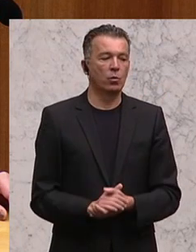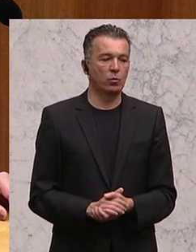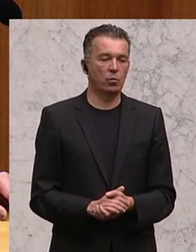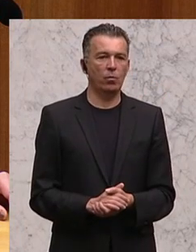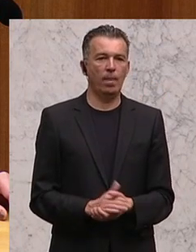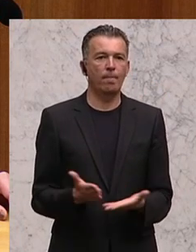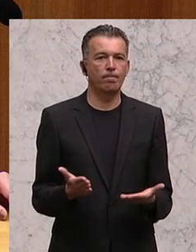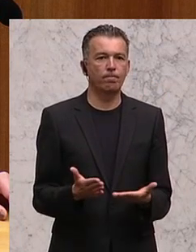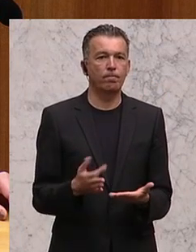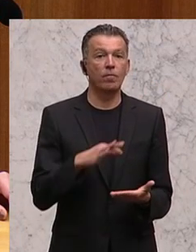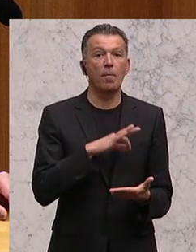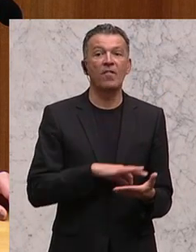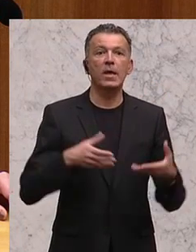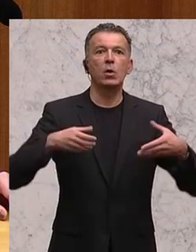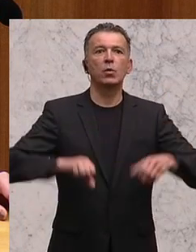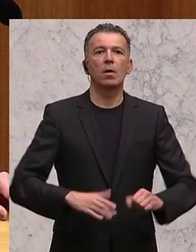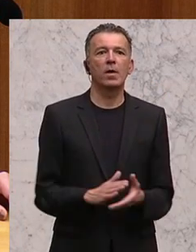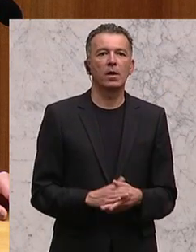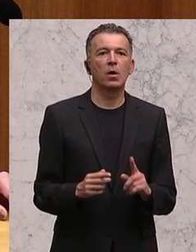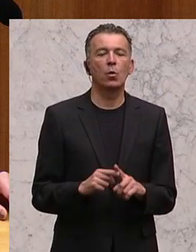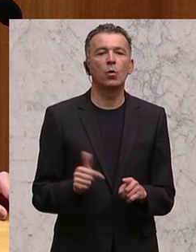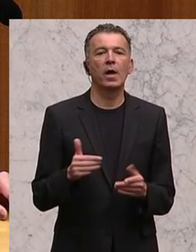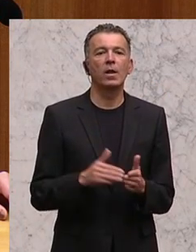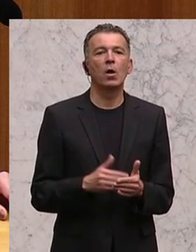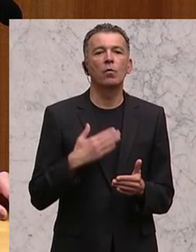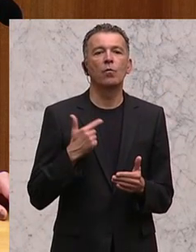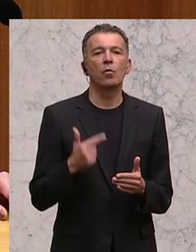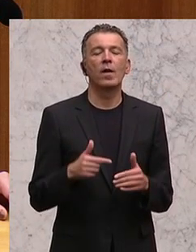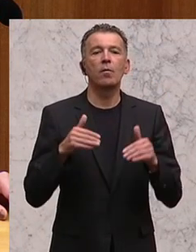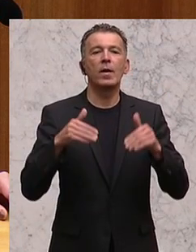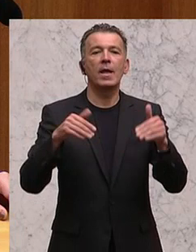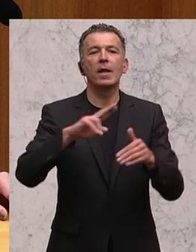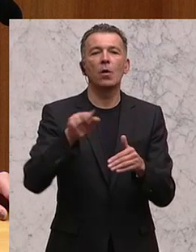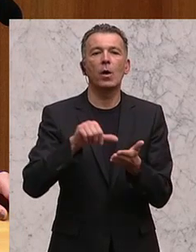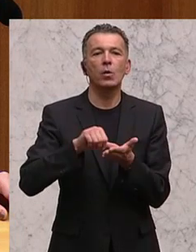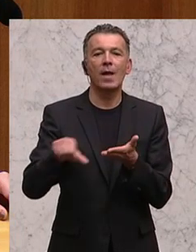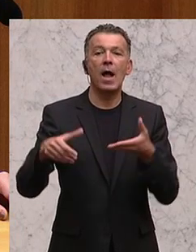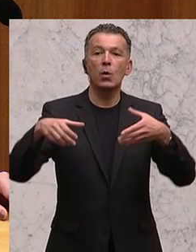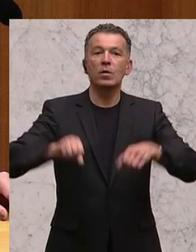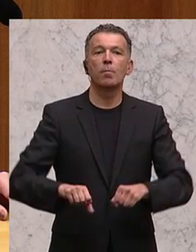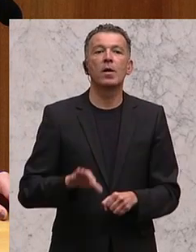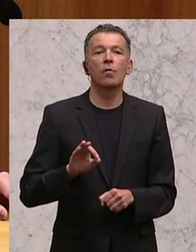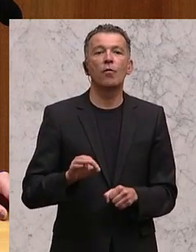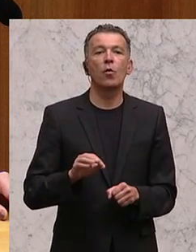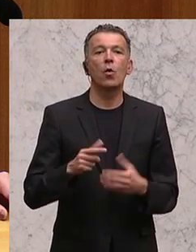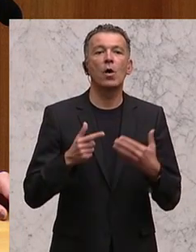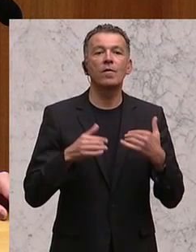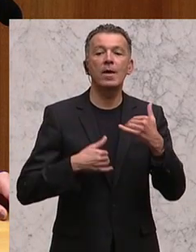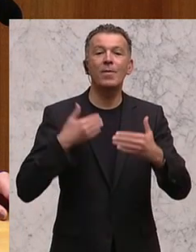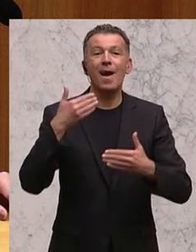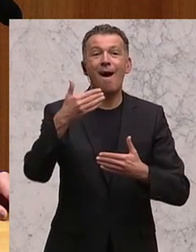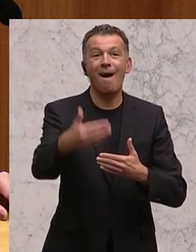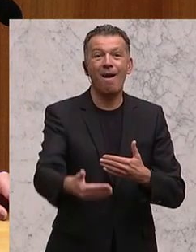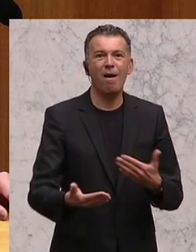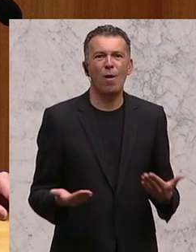Verpflichtungsermächtigungen und 1.025 Milliarden Euro an Zahlungsermächtigungen für über sieben Jahre ausmacht.